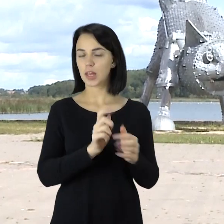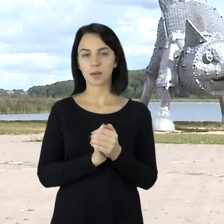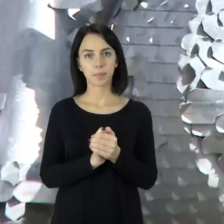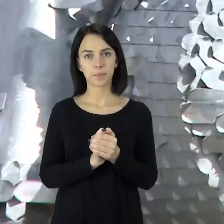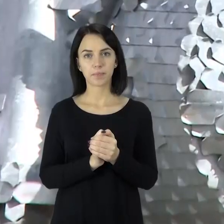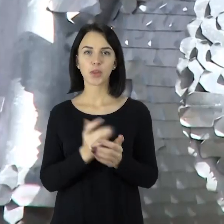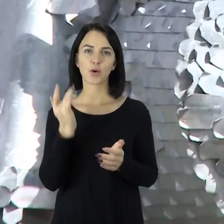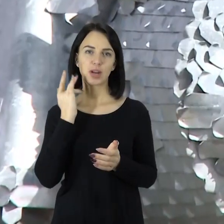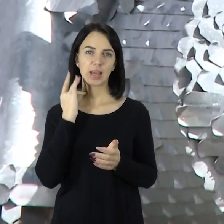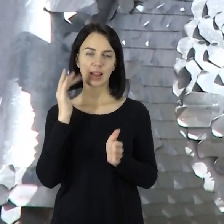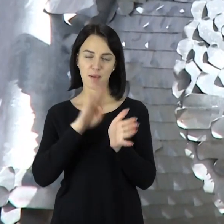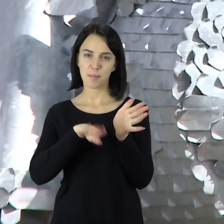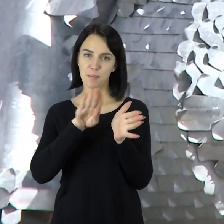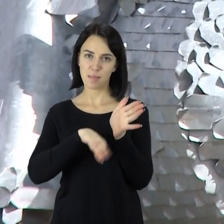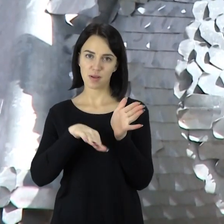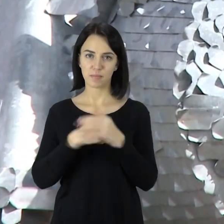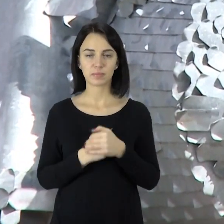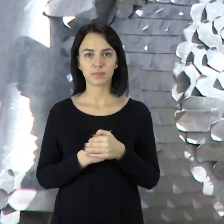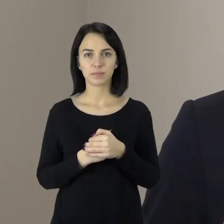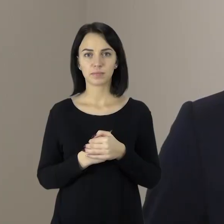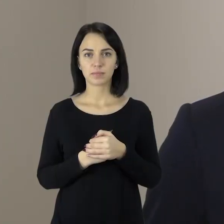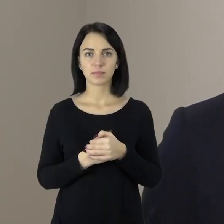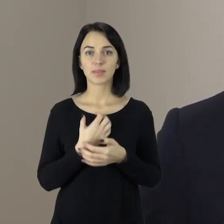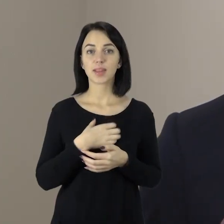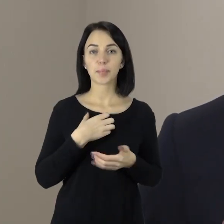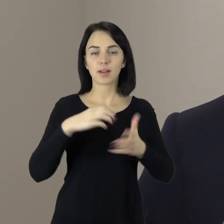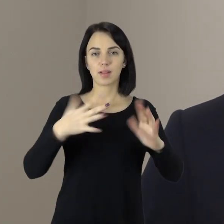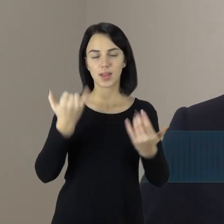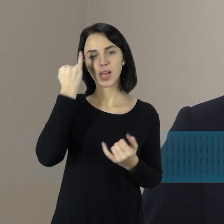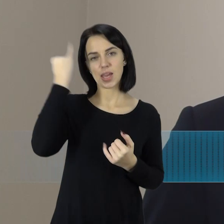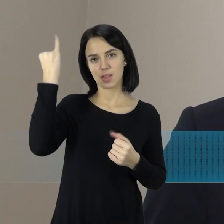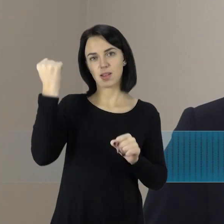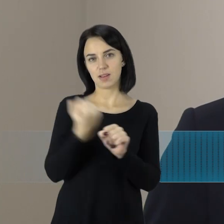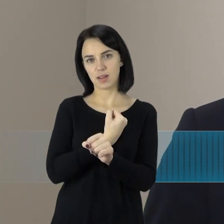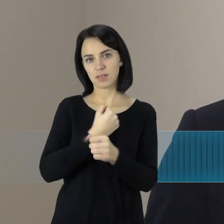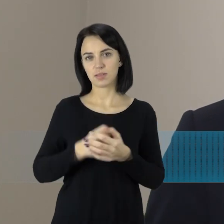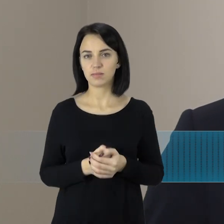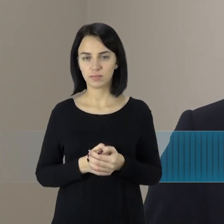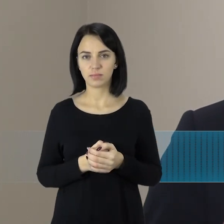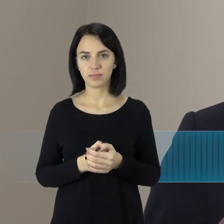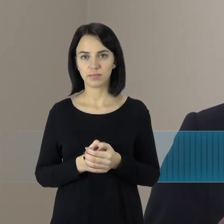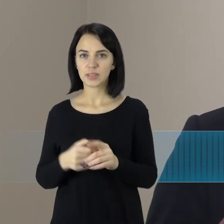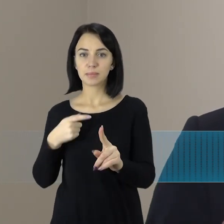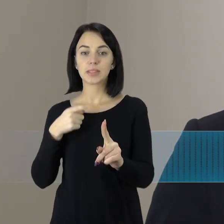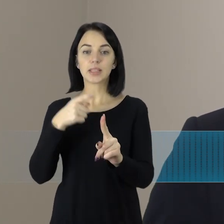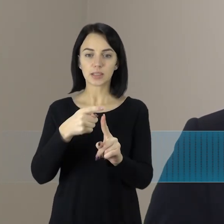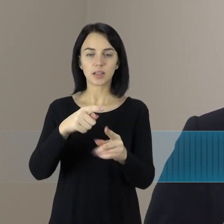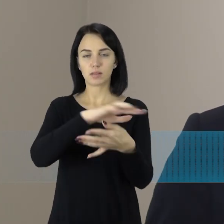Nuo kriterijai labai minimalus. Pagrindinis kriterijus turėti idėją, tiesiog sieki ją